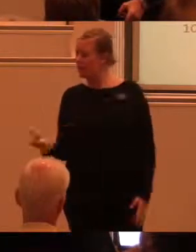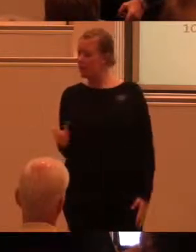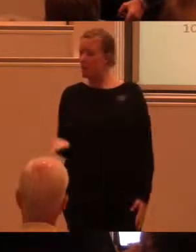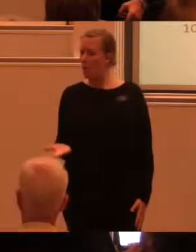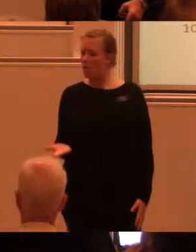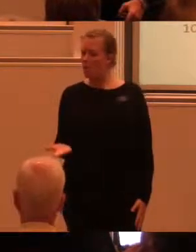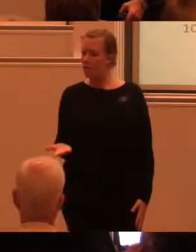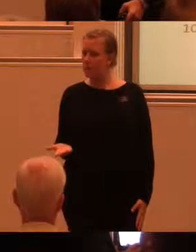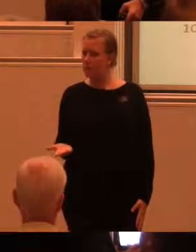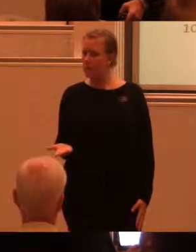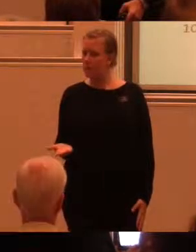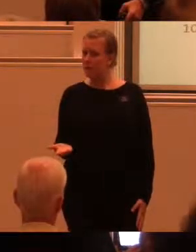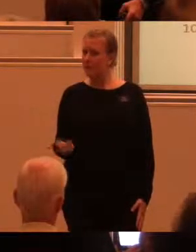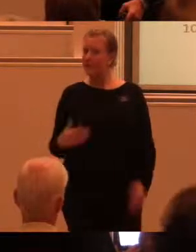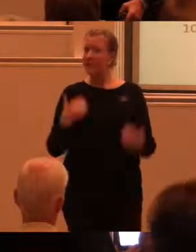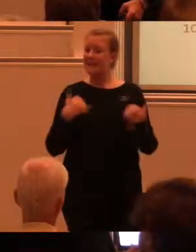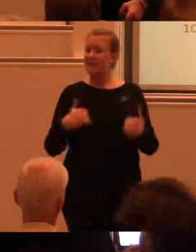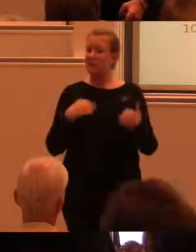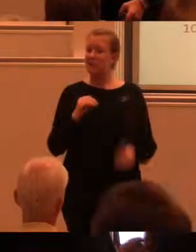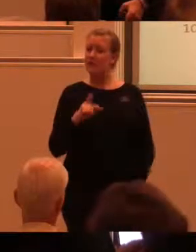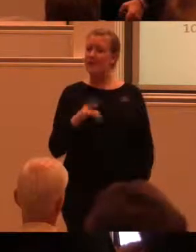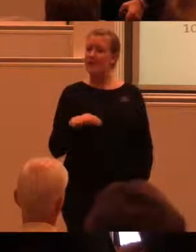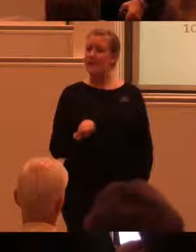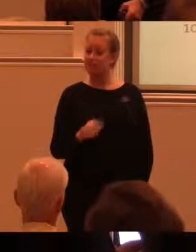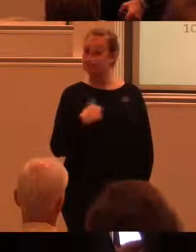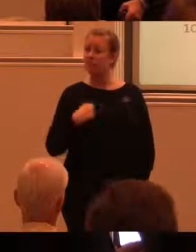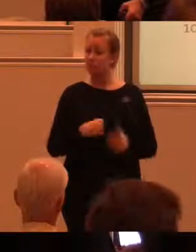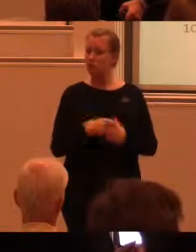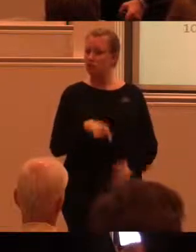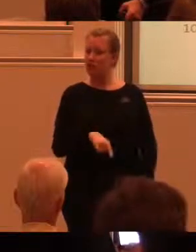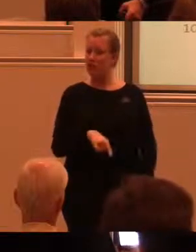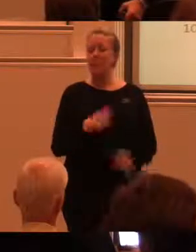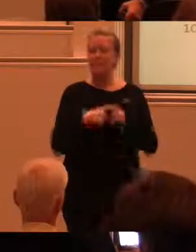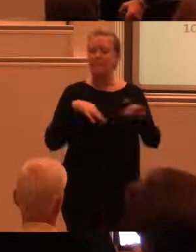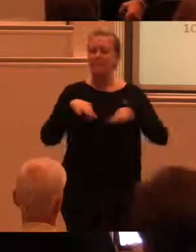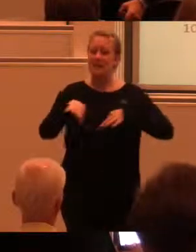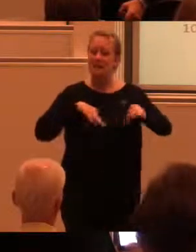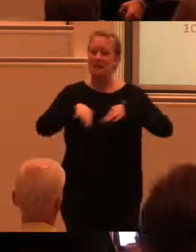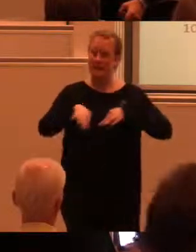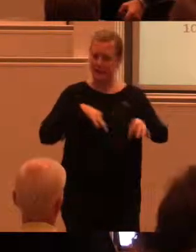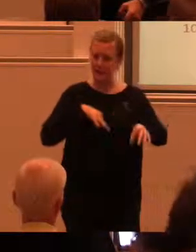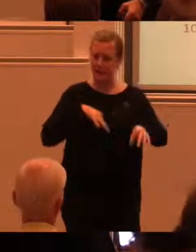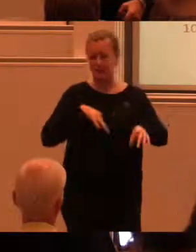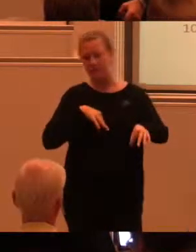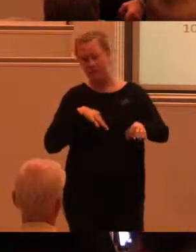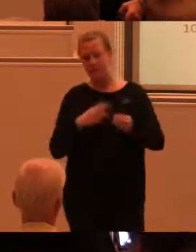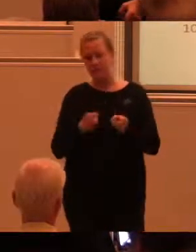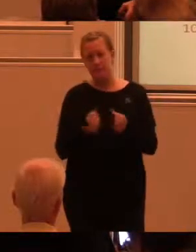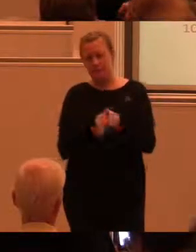Vi måste ha stöd för individualisering och där kommer vi in på den här principen om flexibilitet också även om det inte är riktigt samma sak.